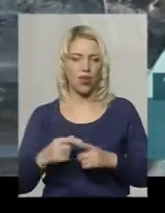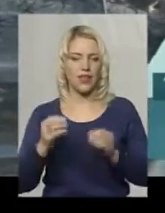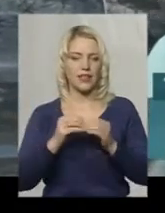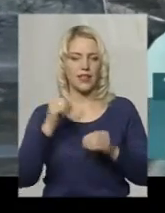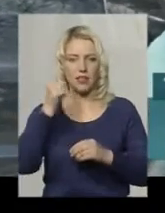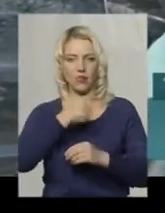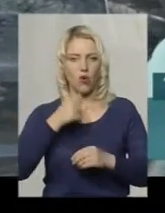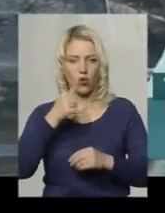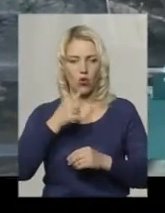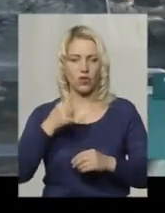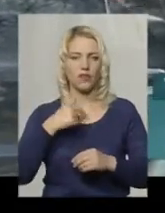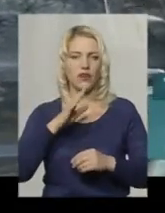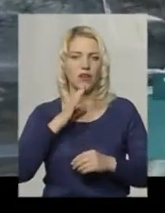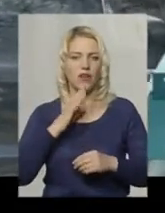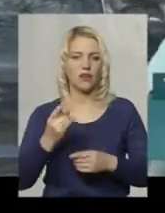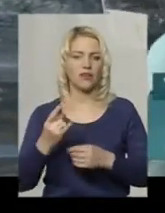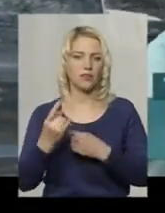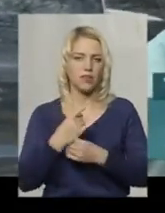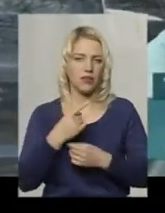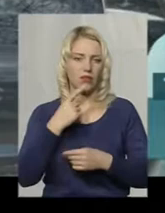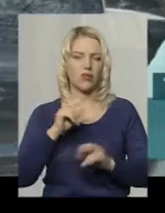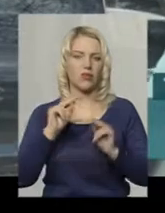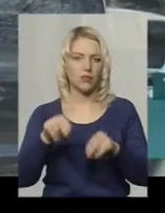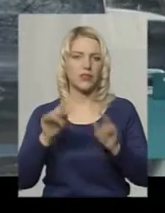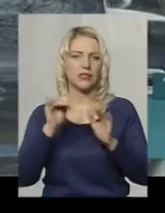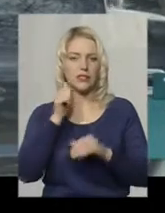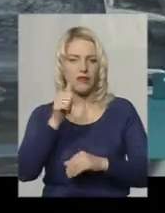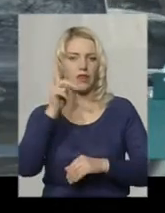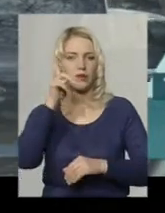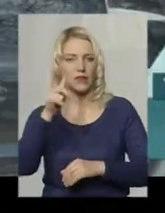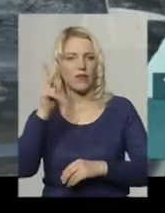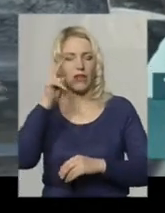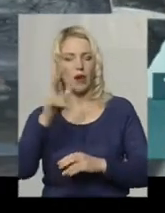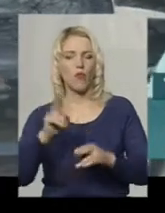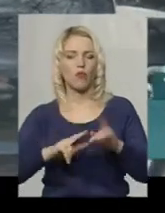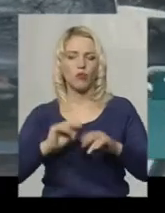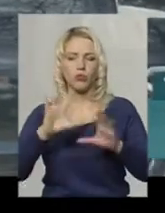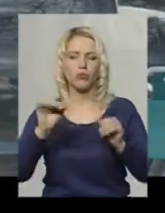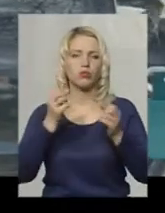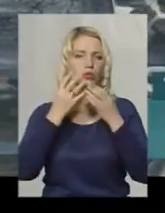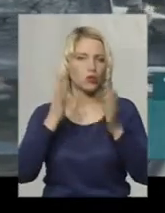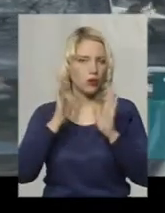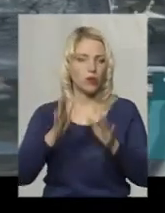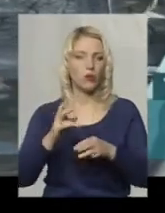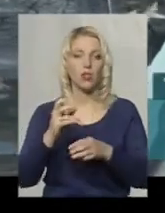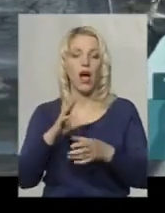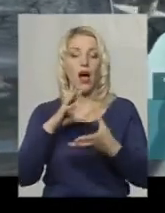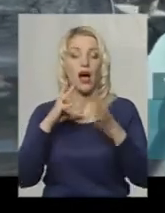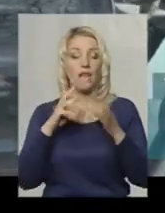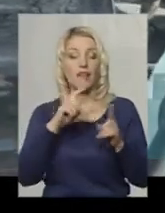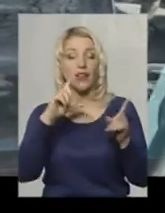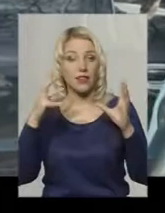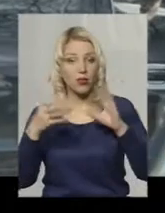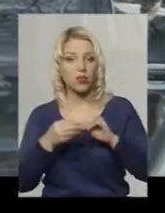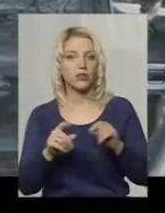годує завтраками, після завтраками все буде, побудуємо, все буде добре. Але в отозі тільки ці слова і більше нічого немає. Не хочу